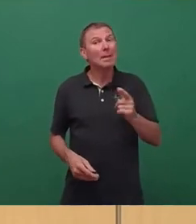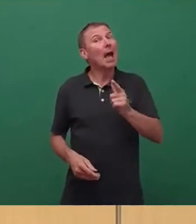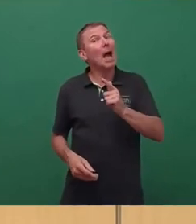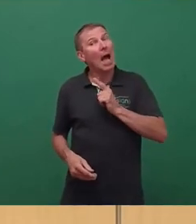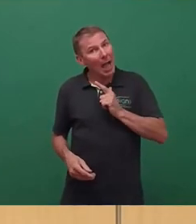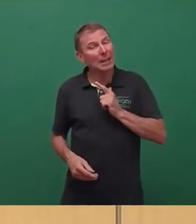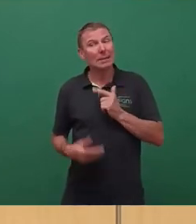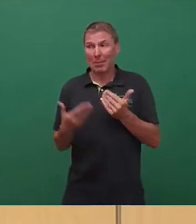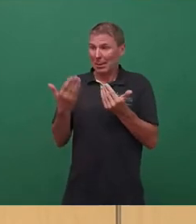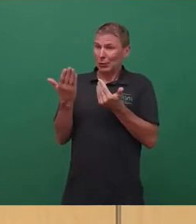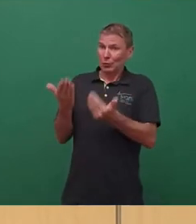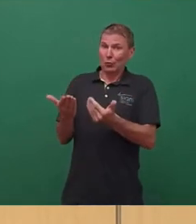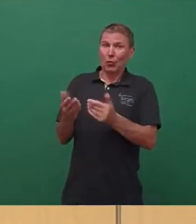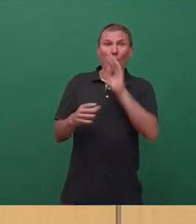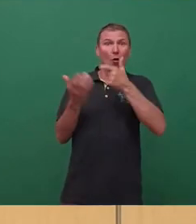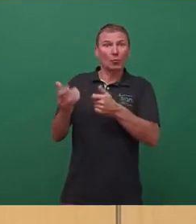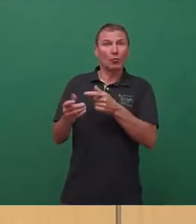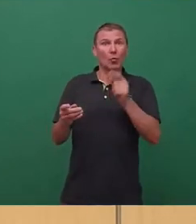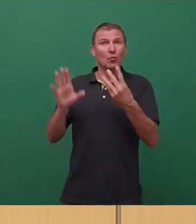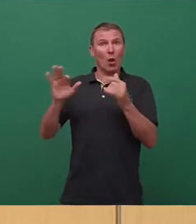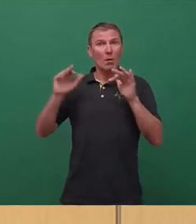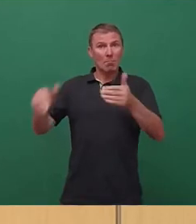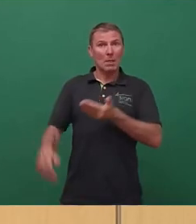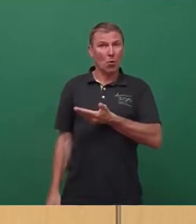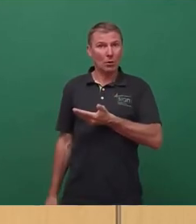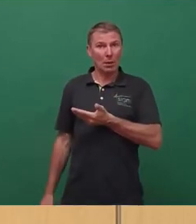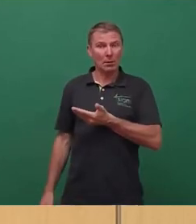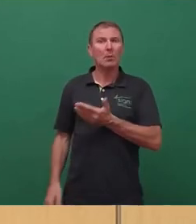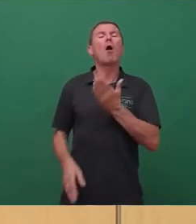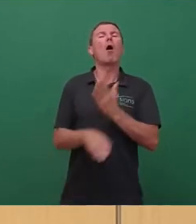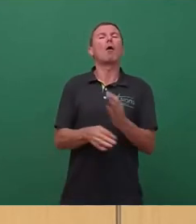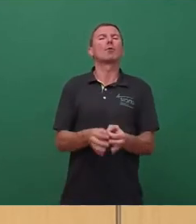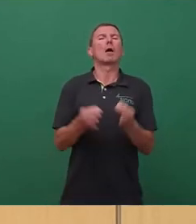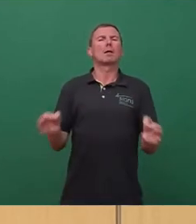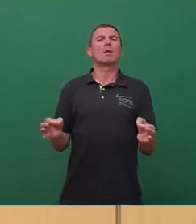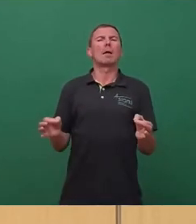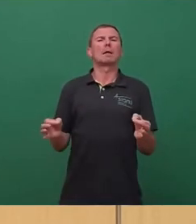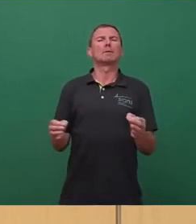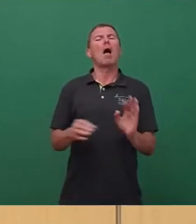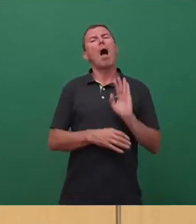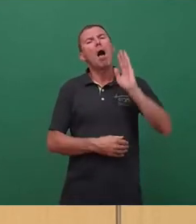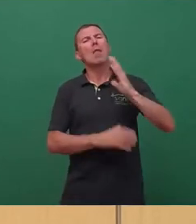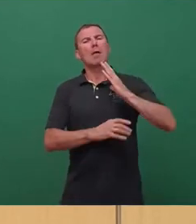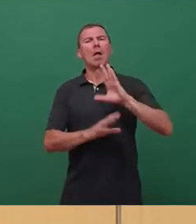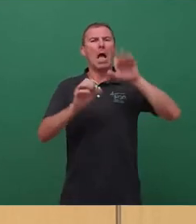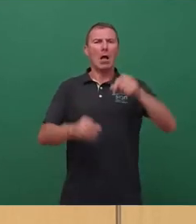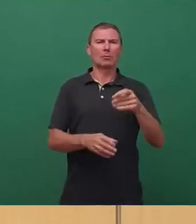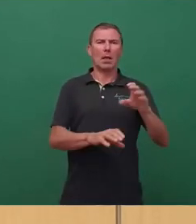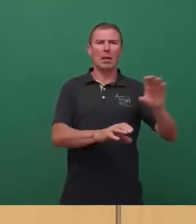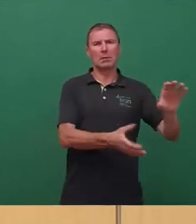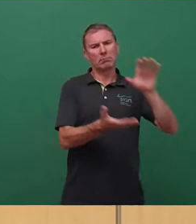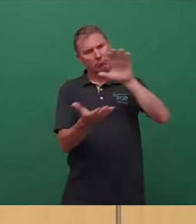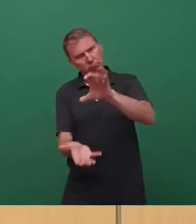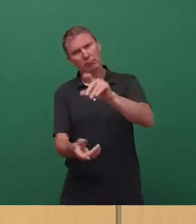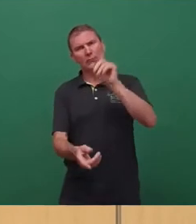solchen Überschuss von 109 Millionen hier ordnungsgemäß ein Nachtragshaushalt eingebracht werden müssen. Dies